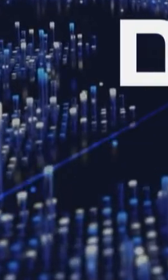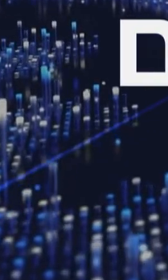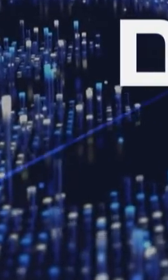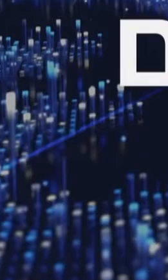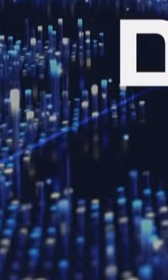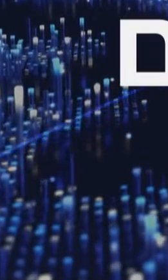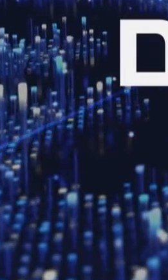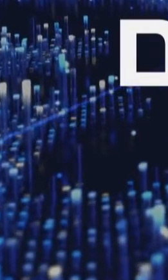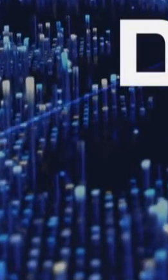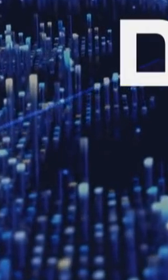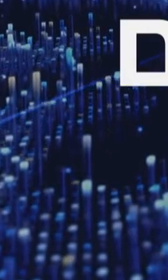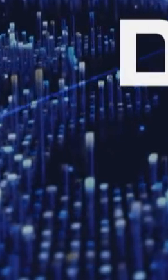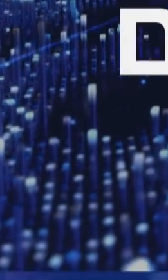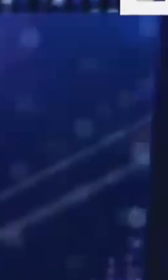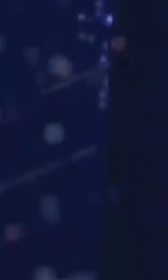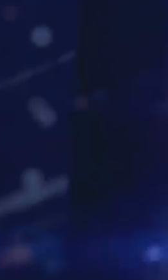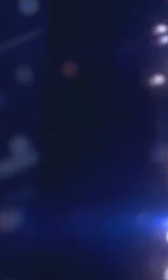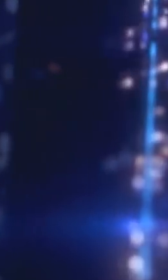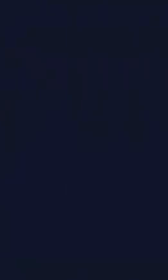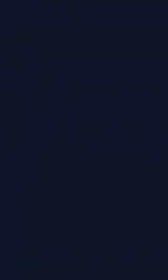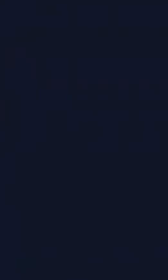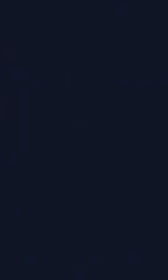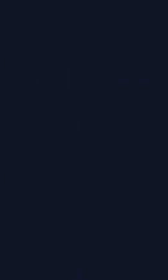השבוע בחדשות הערב, בכאן ה-11.